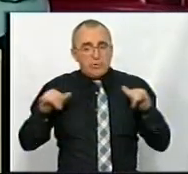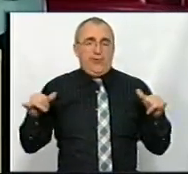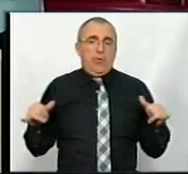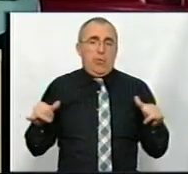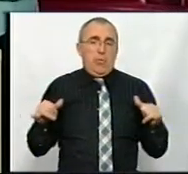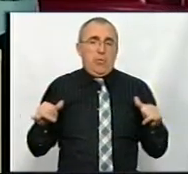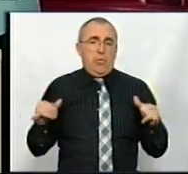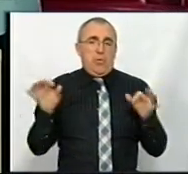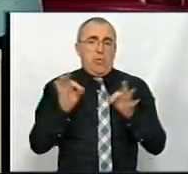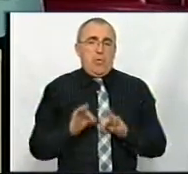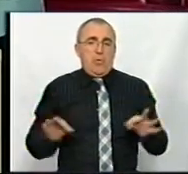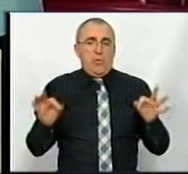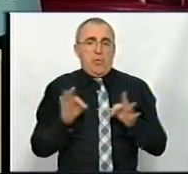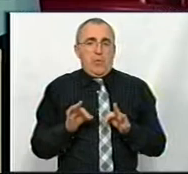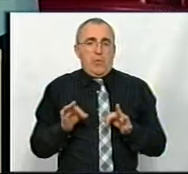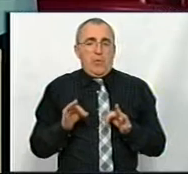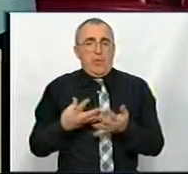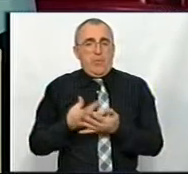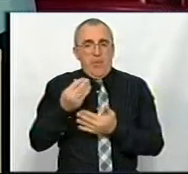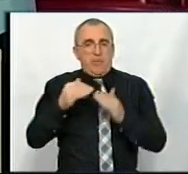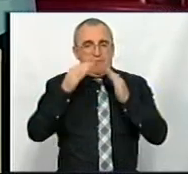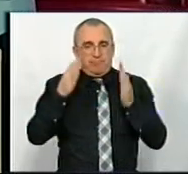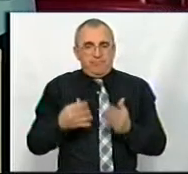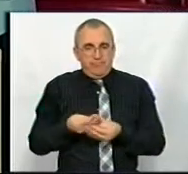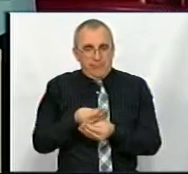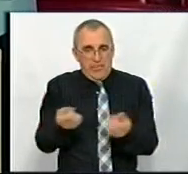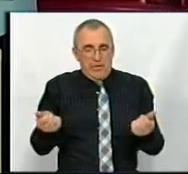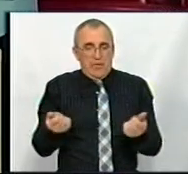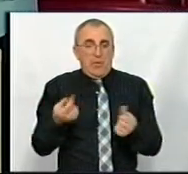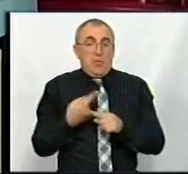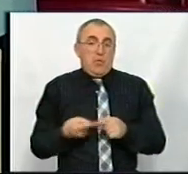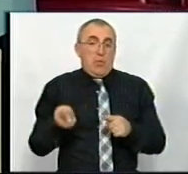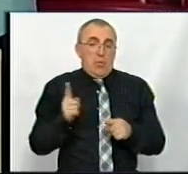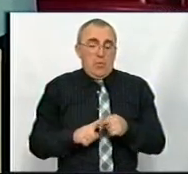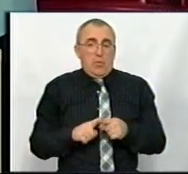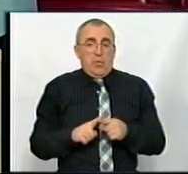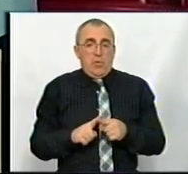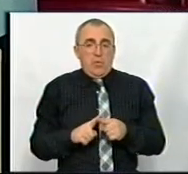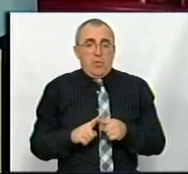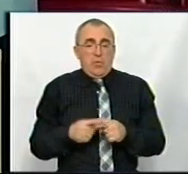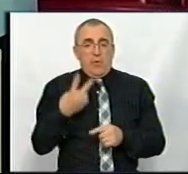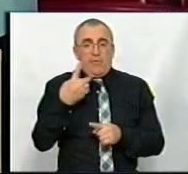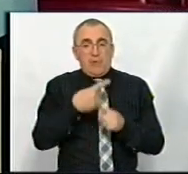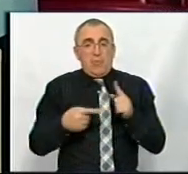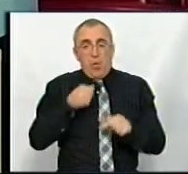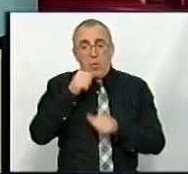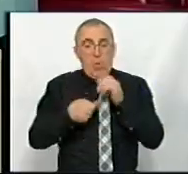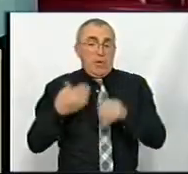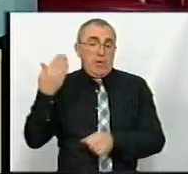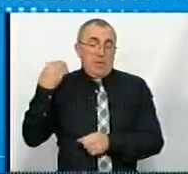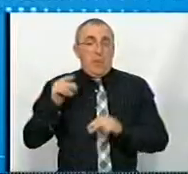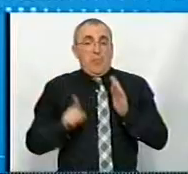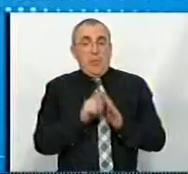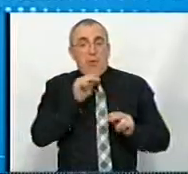сплату за комунальні платежі і таке інше. Тому ми ще, там, 2,5 роки назад почали